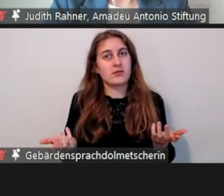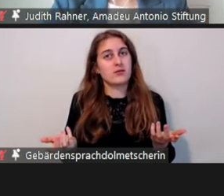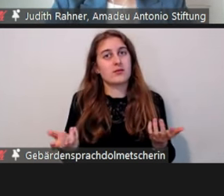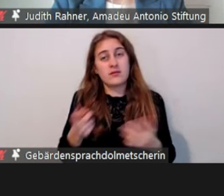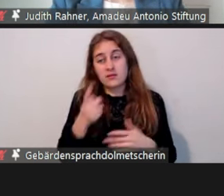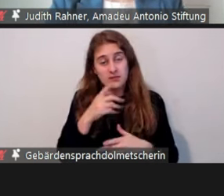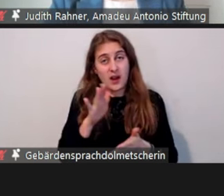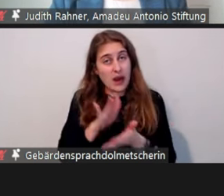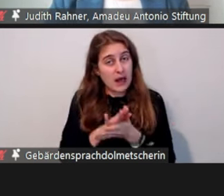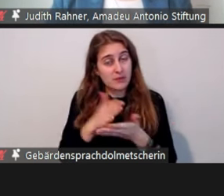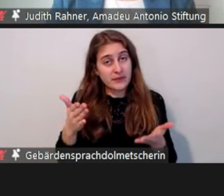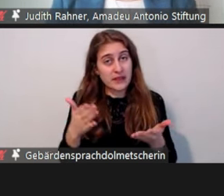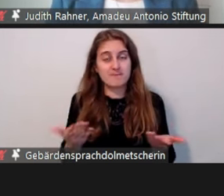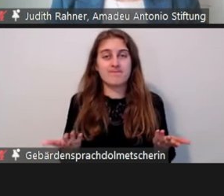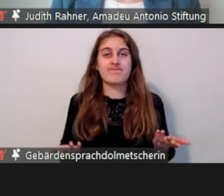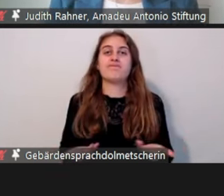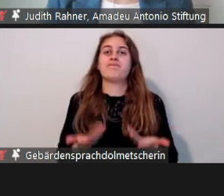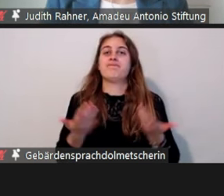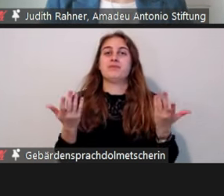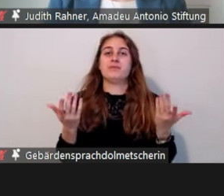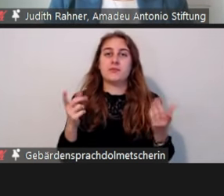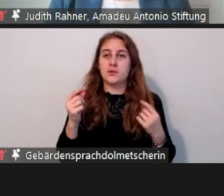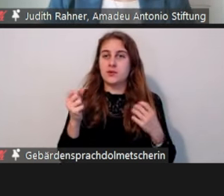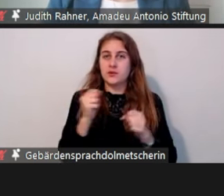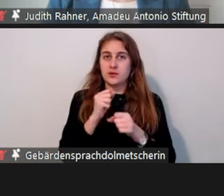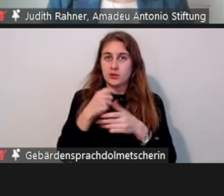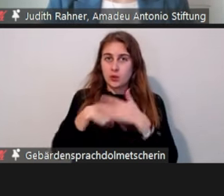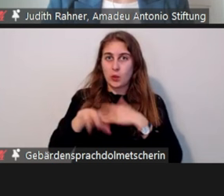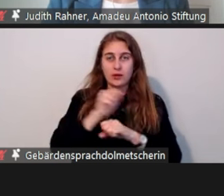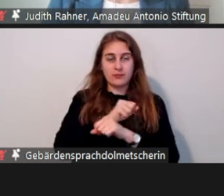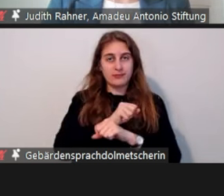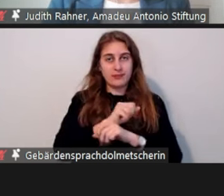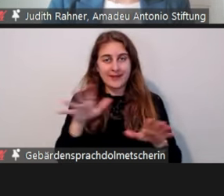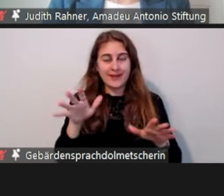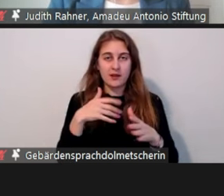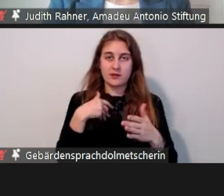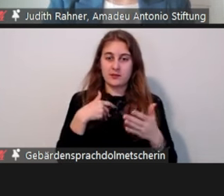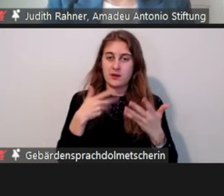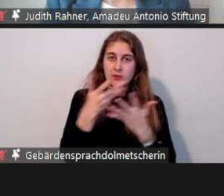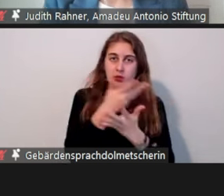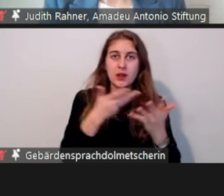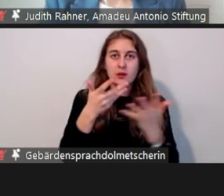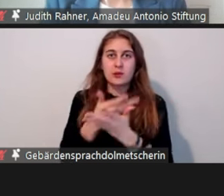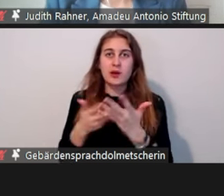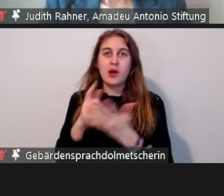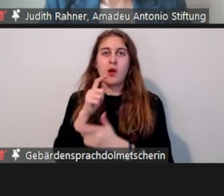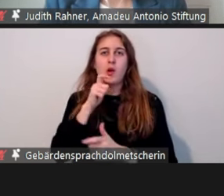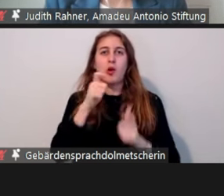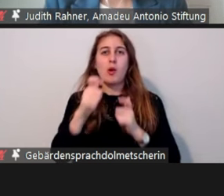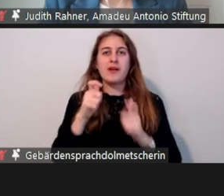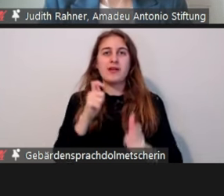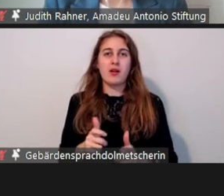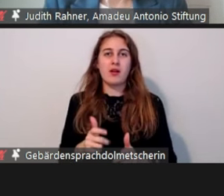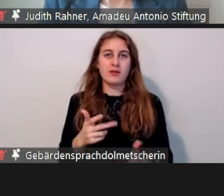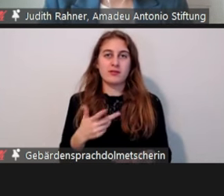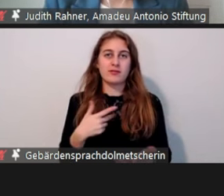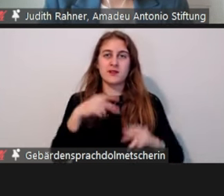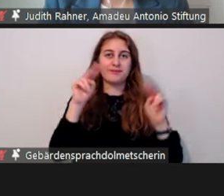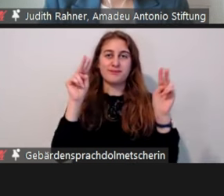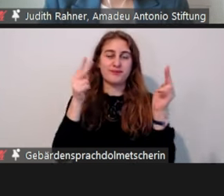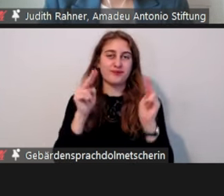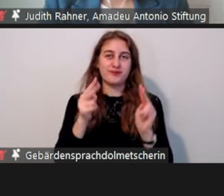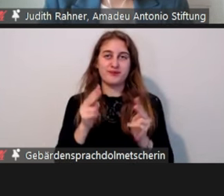ist auch quasi die mediale Besprechung und letztendlich auch die Diskussion in den Kommentarspalten nicht so hoch. Das ist wirklich